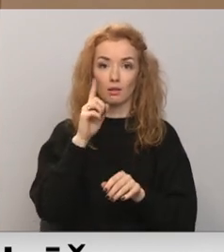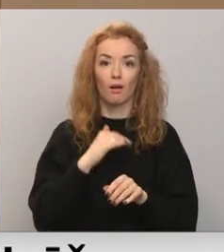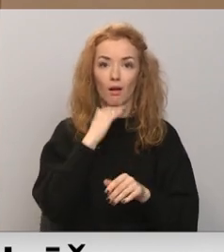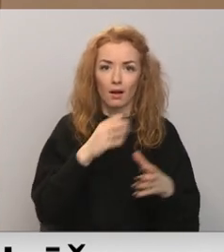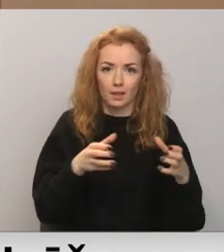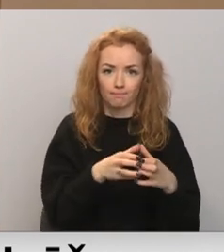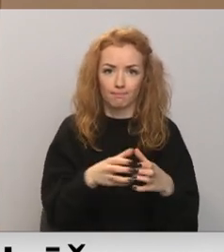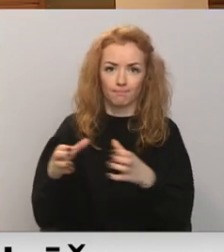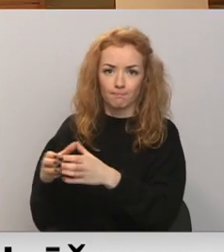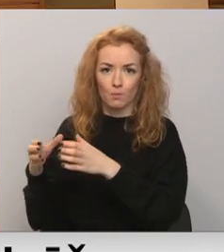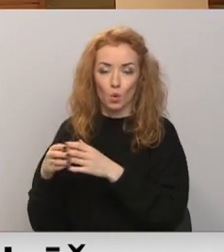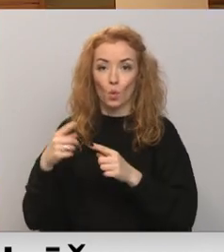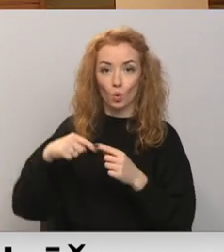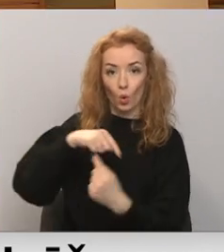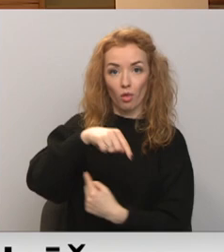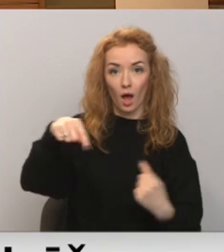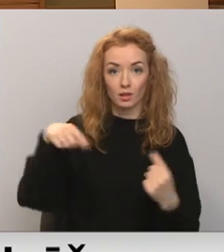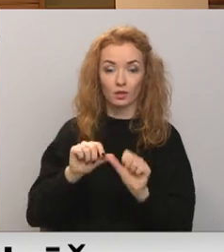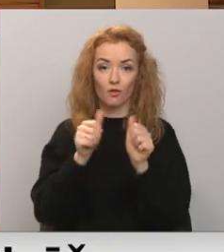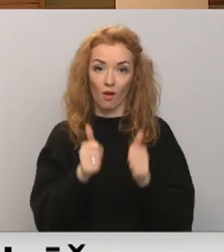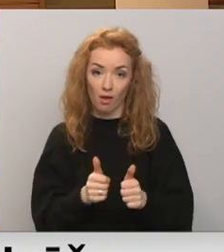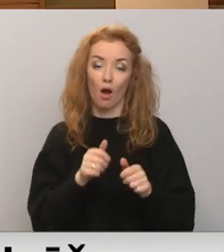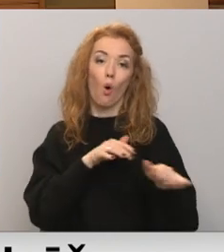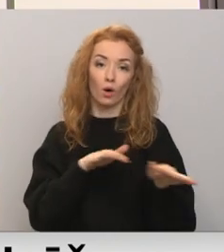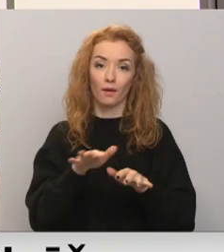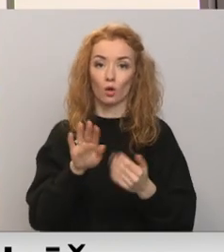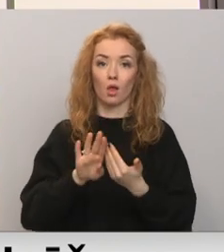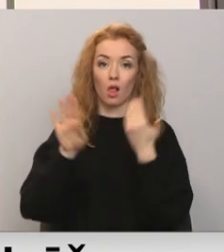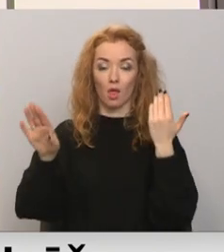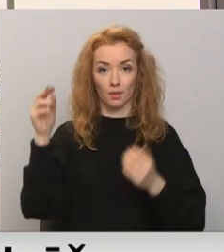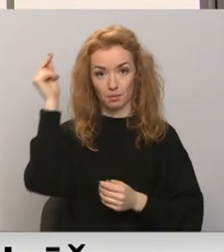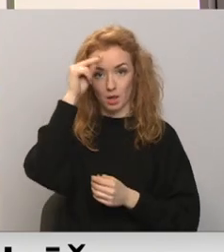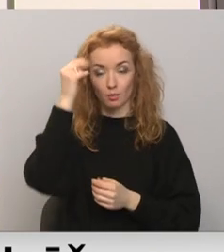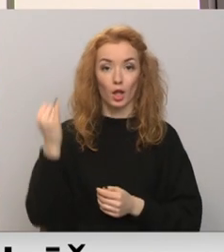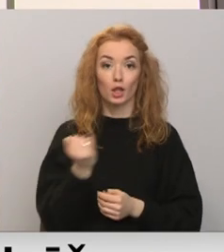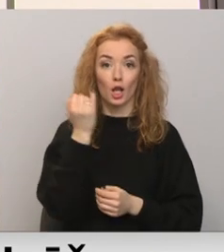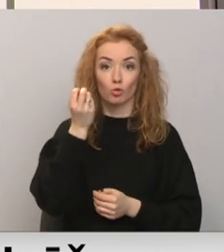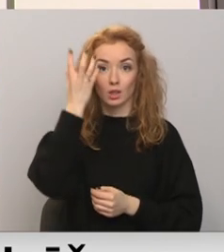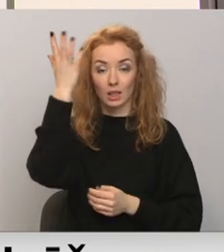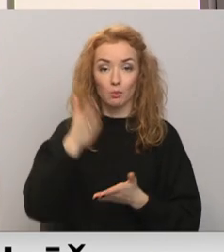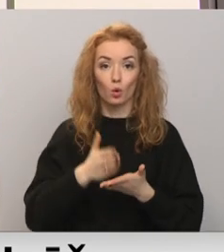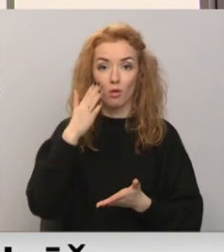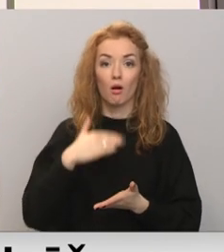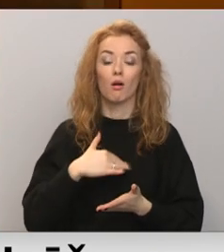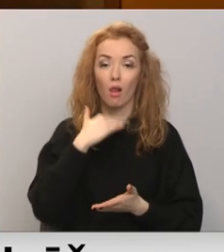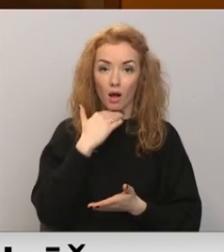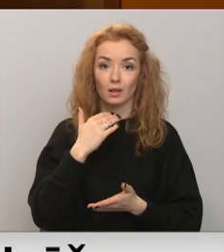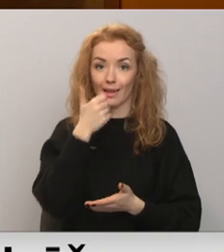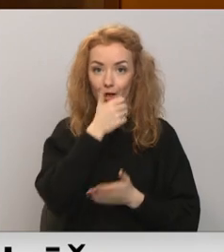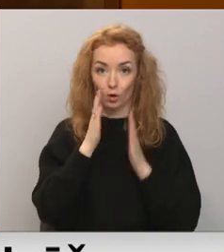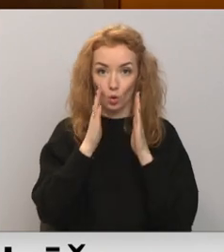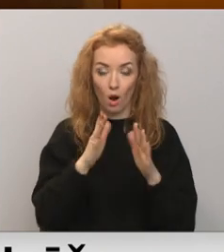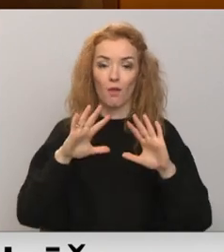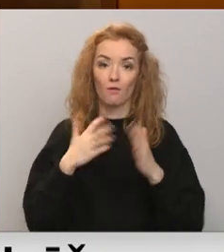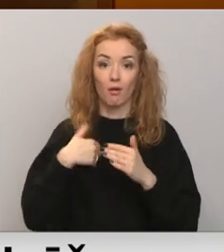ietvarā, kā arī rotācijas veidā organizējot attālinātās mācības. Intraša izglītība varētu notikt skolā, klasēs individuāli vai